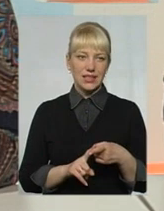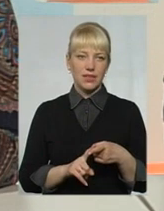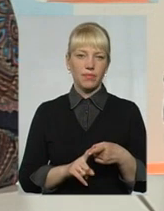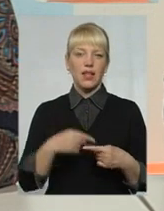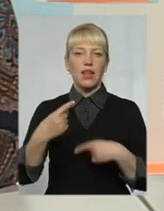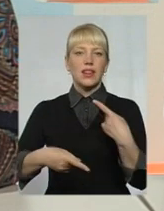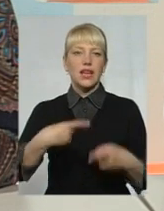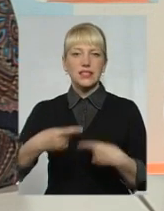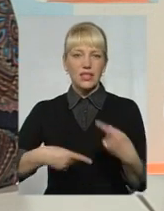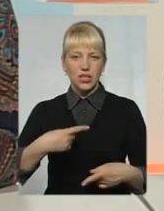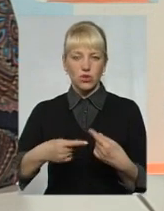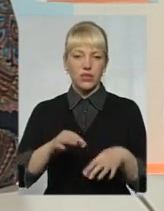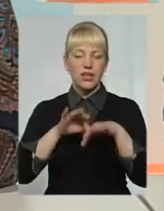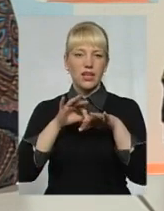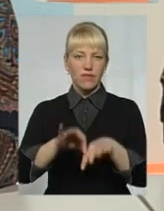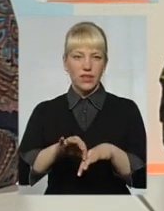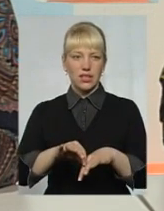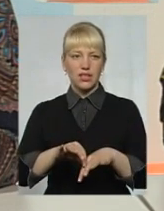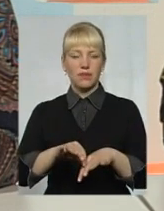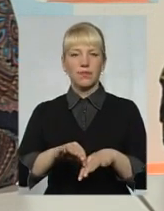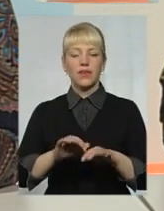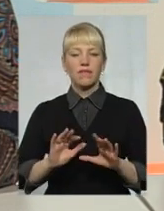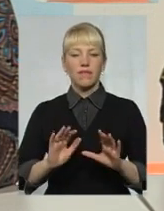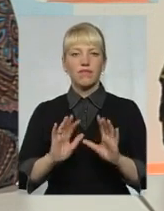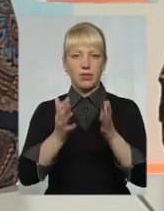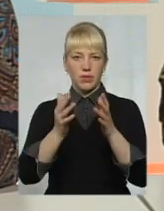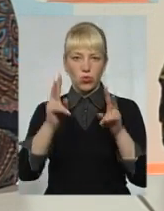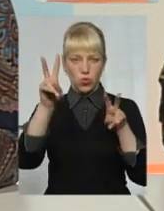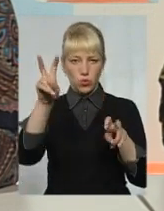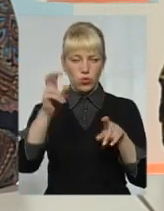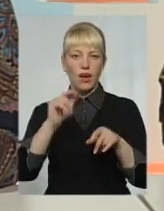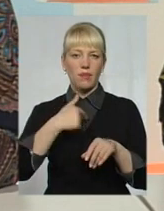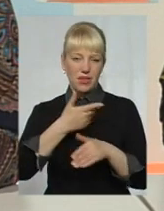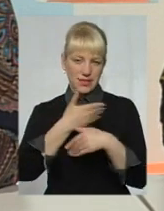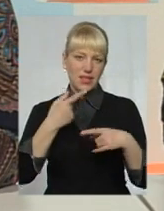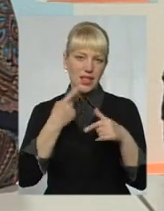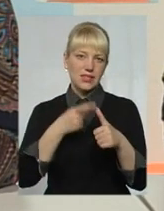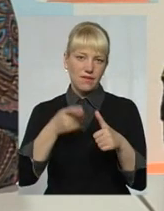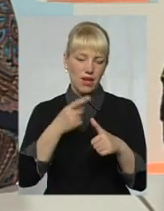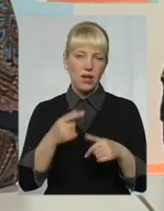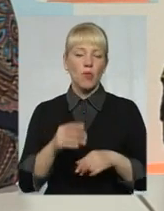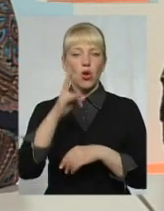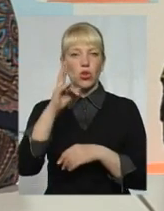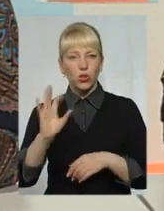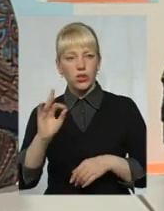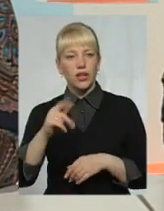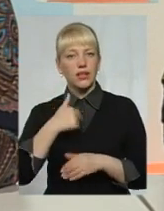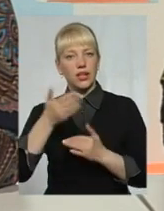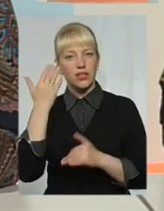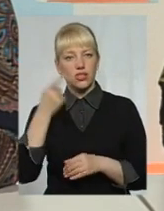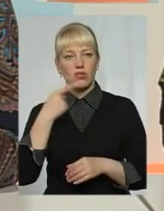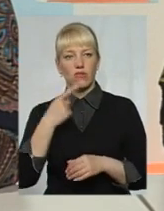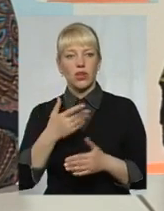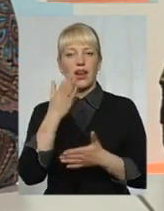наслідування і ведення випадку, як ми його називаємо. Але коли, як я вже до цього говорила,